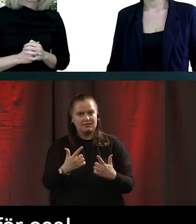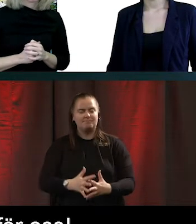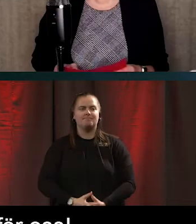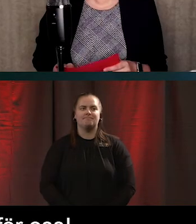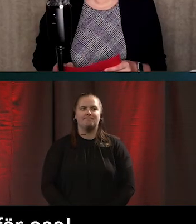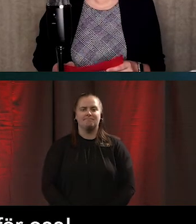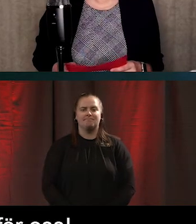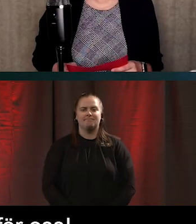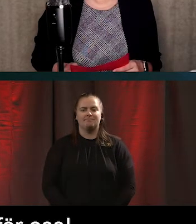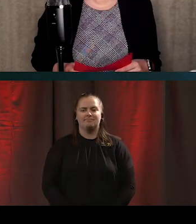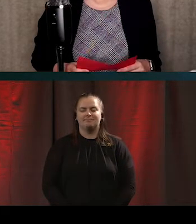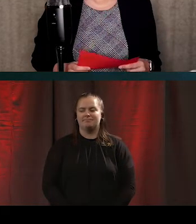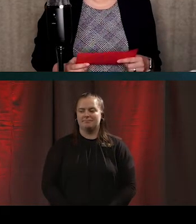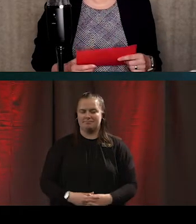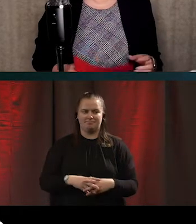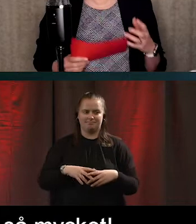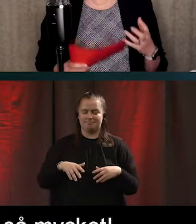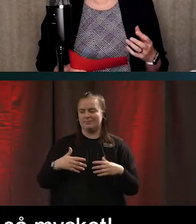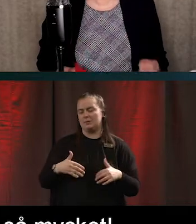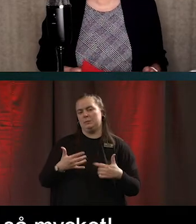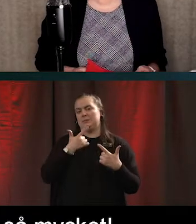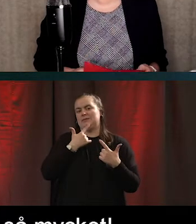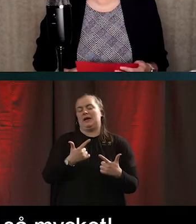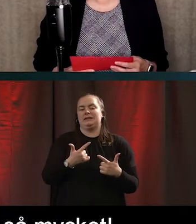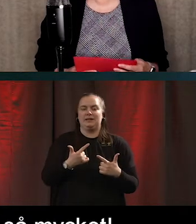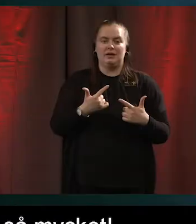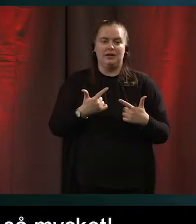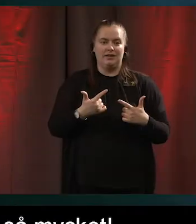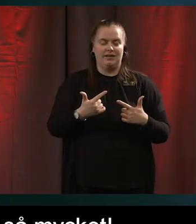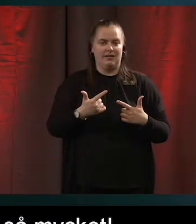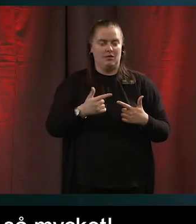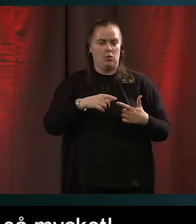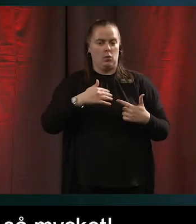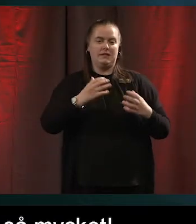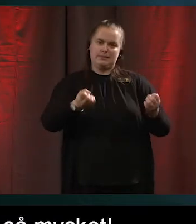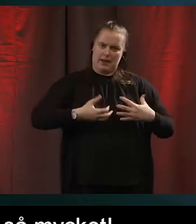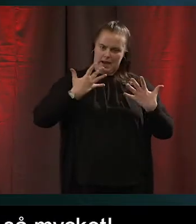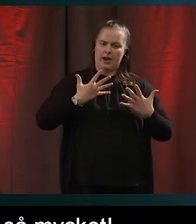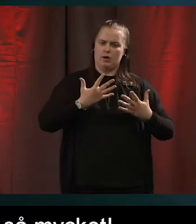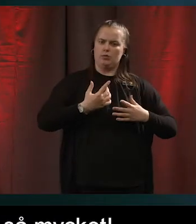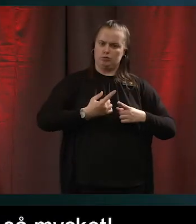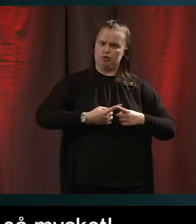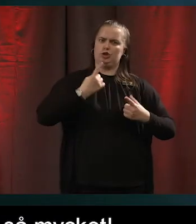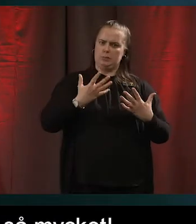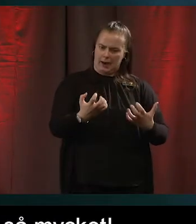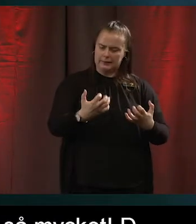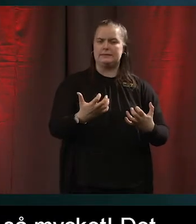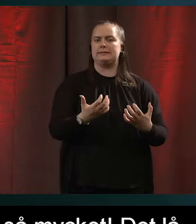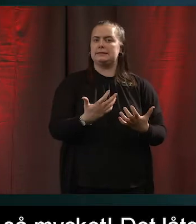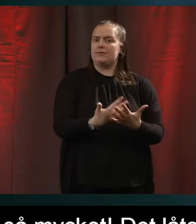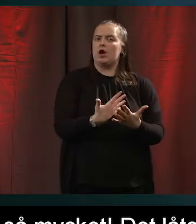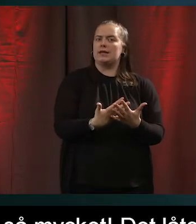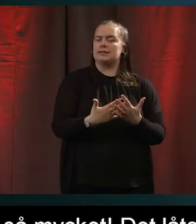Tack så mycket för den här mycket och handfasta och inspirerande föreläsningen. Det låter ju alldeles